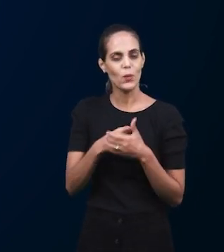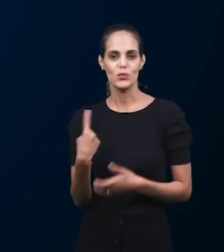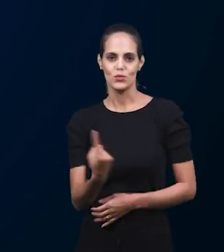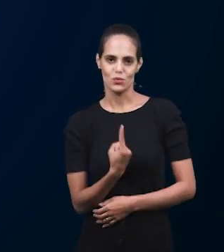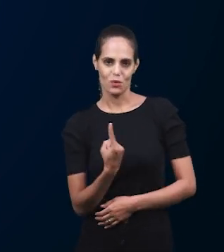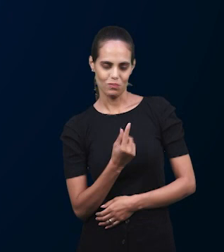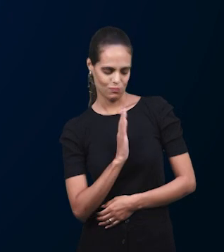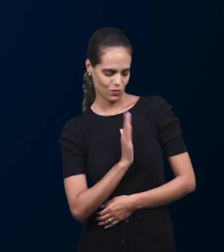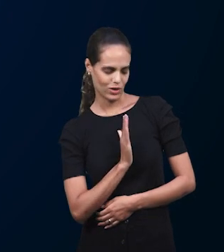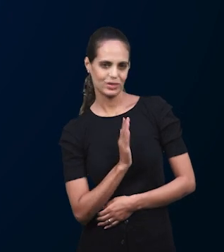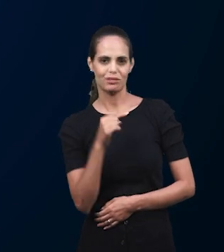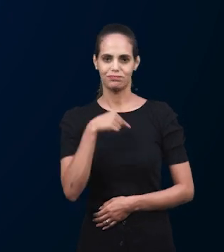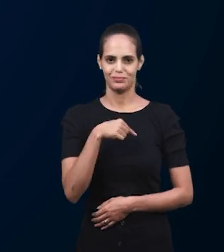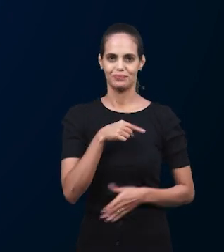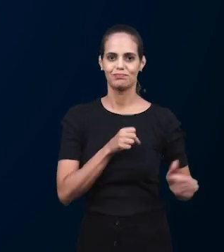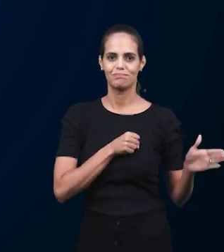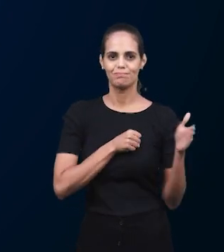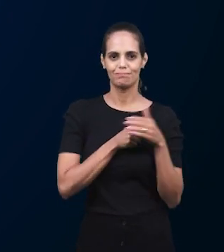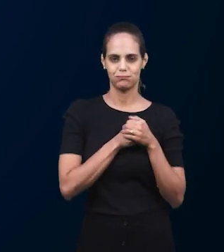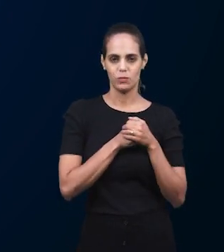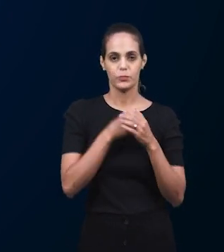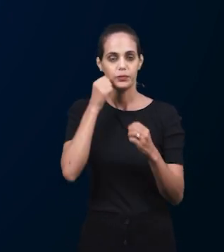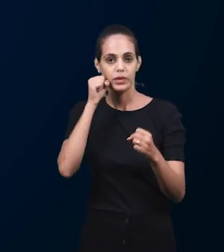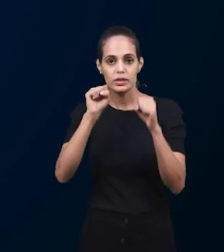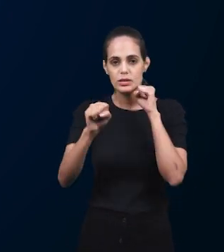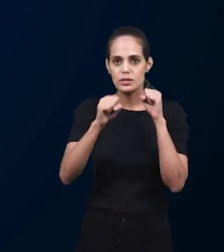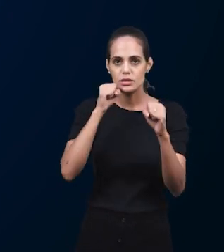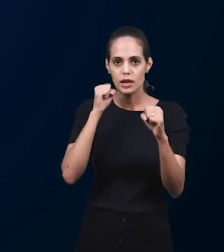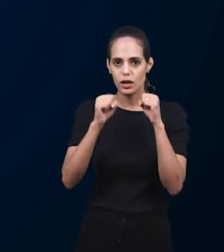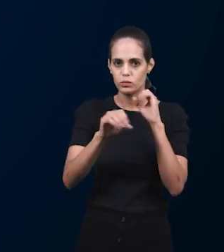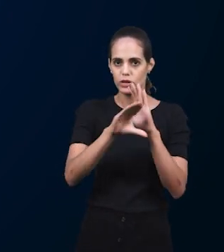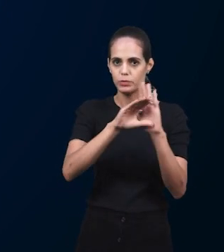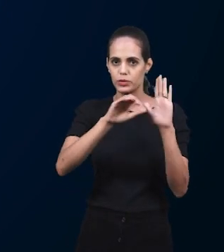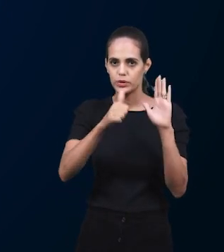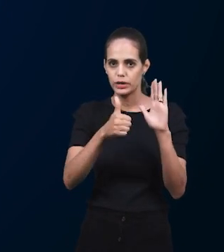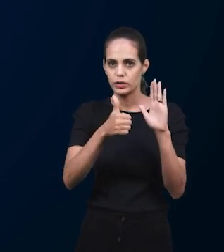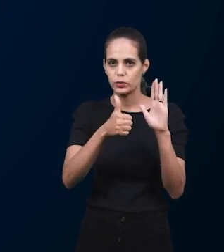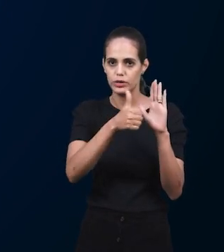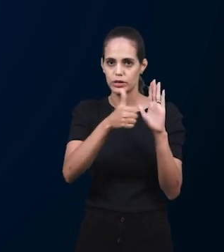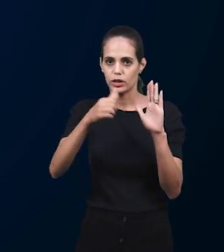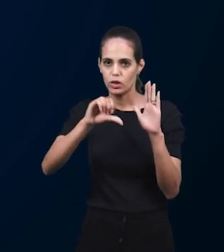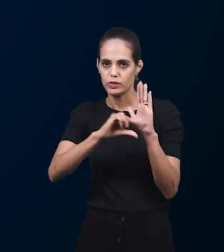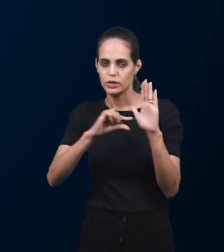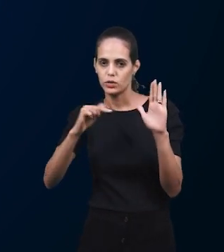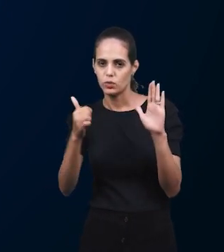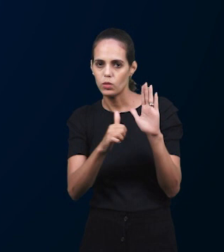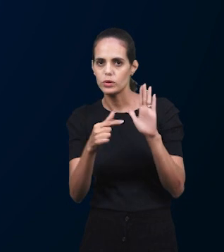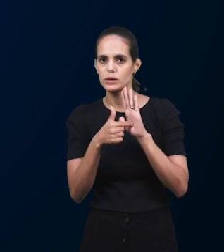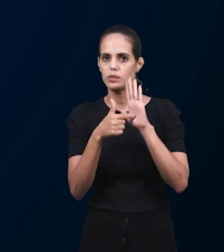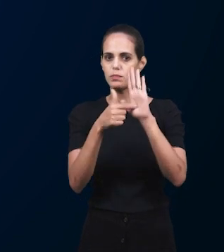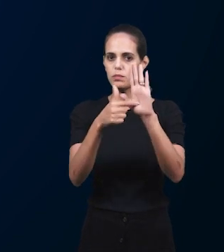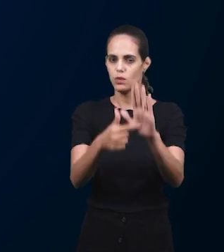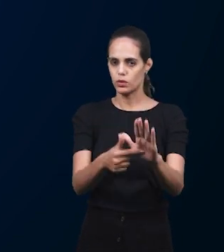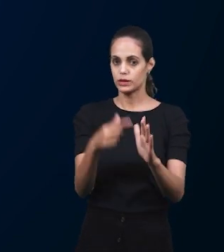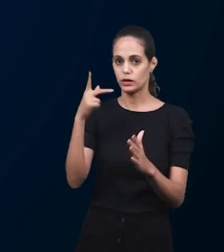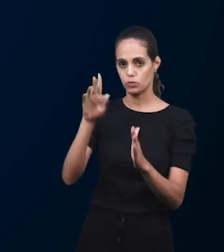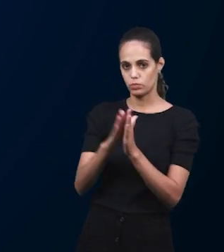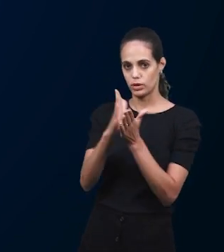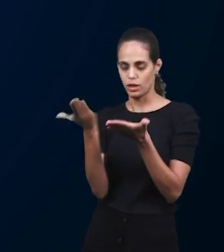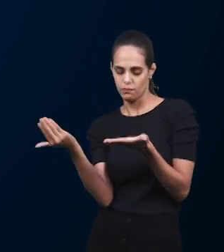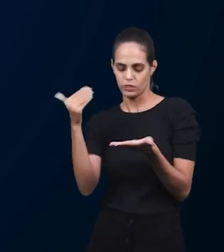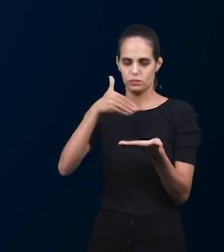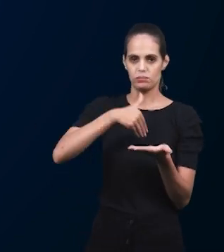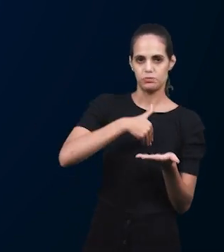В книге Псама, в 118 главе стихи, в 11 написано, «В